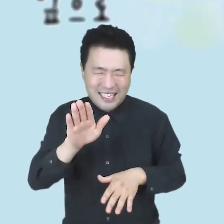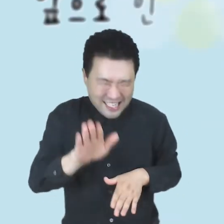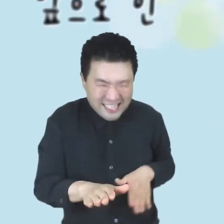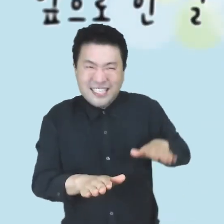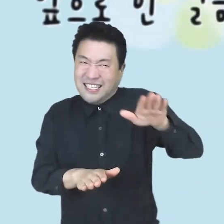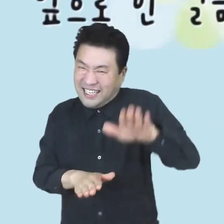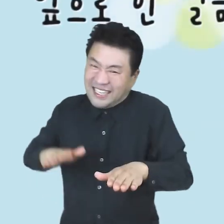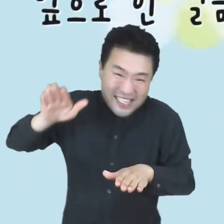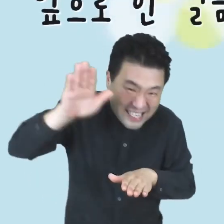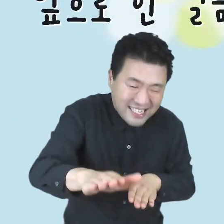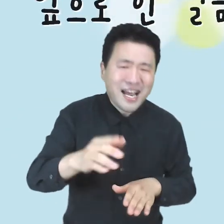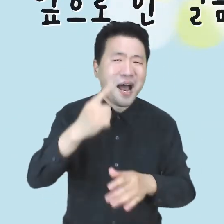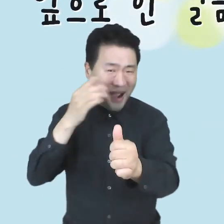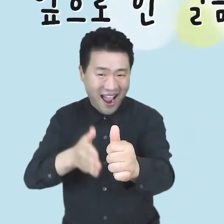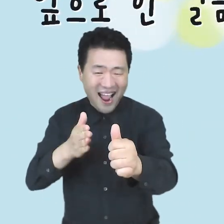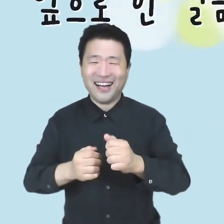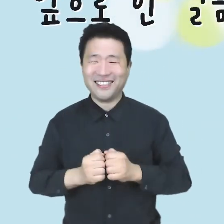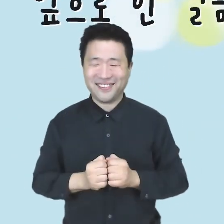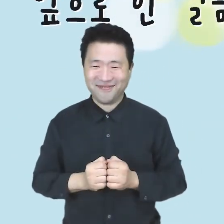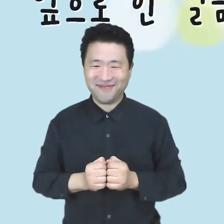앞으로 한 걸음만 내딛어봐.